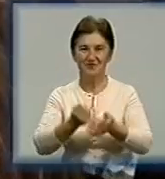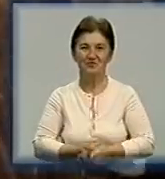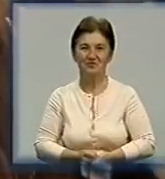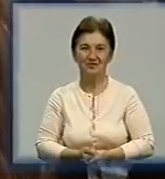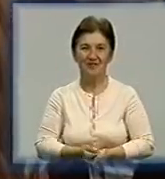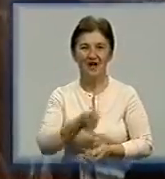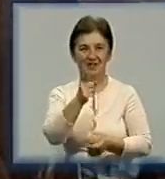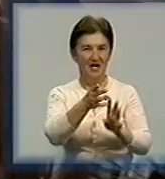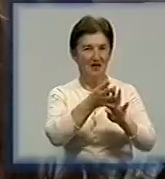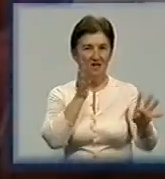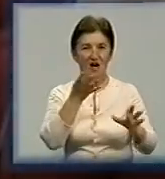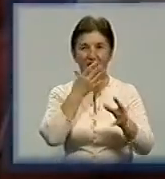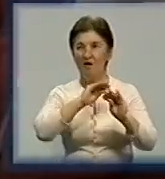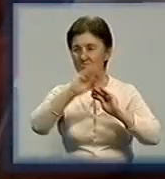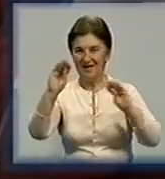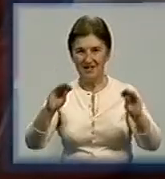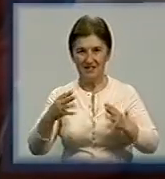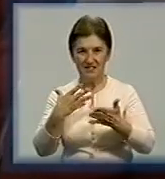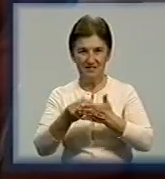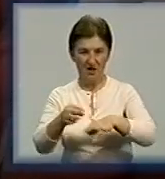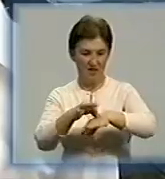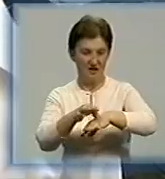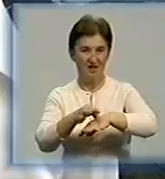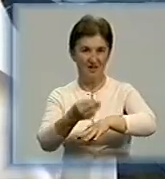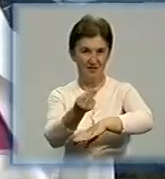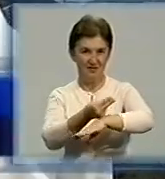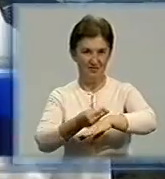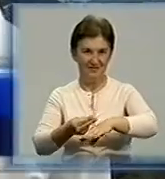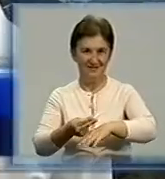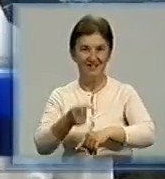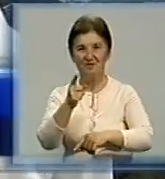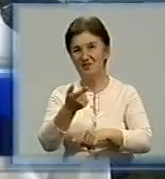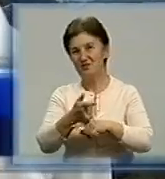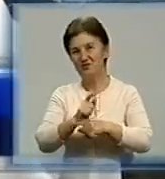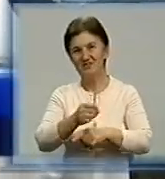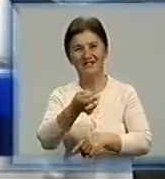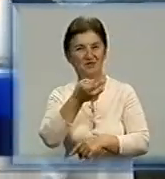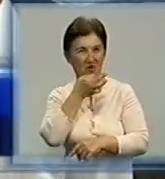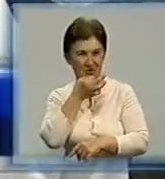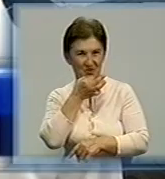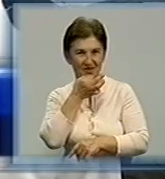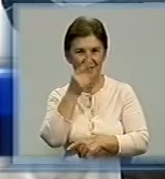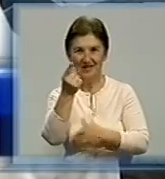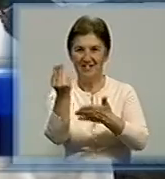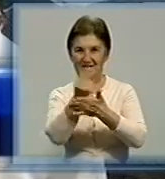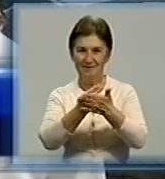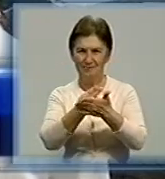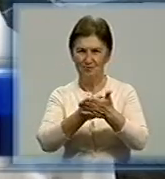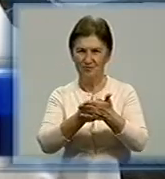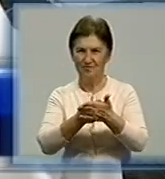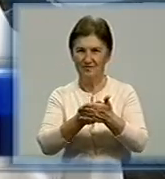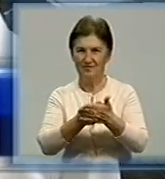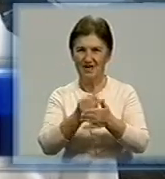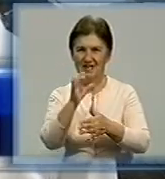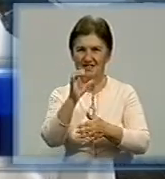чара охочих прикрасити своє тіло до майстрів боді-арту. Мені дуже сподобалося, мені намалювали піратські символи і скорпіона.